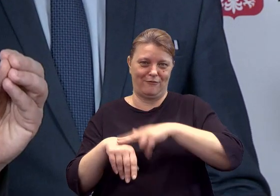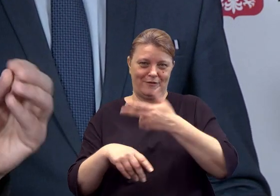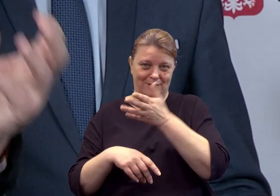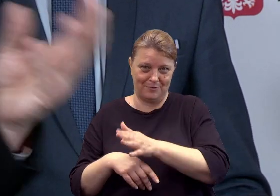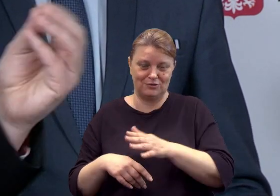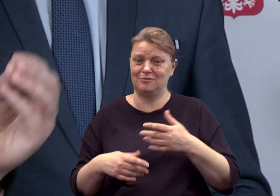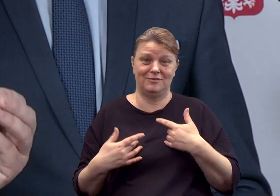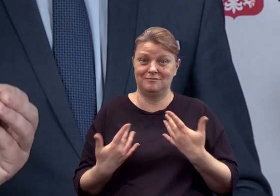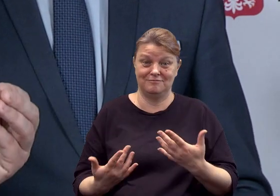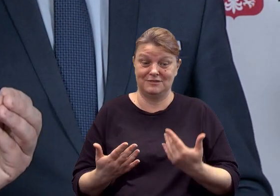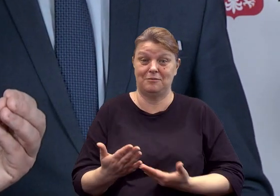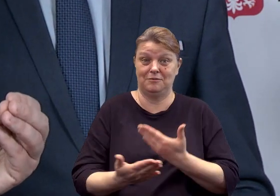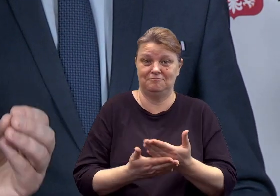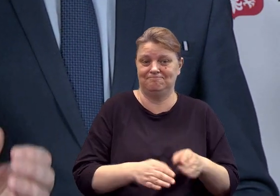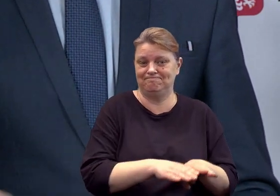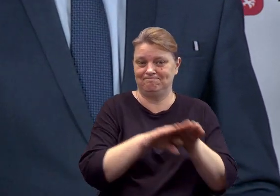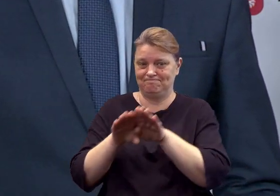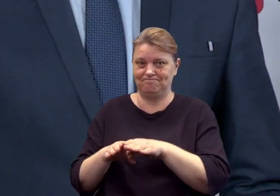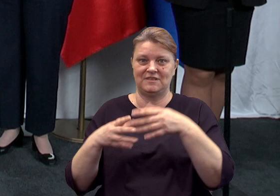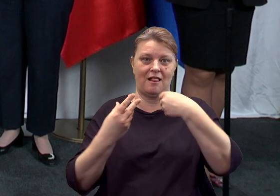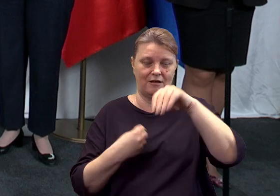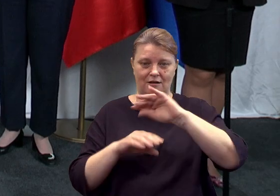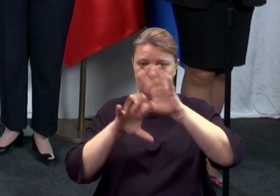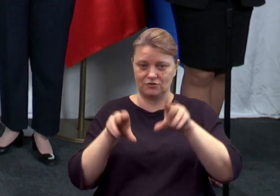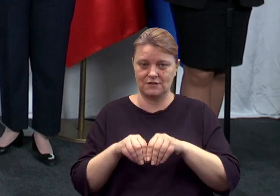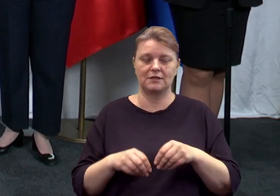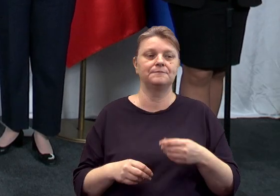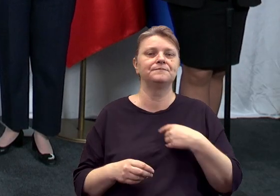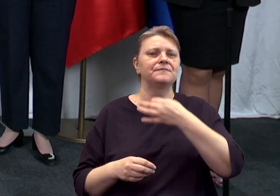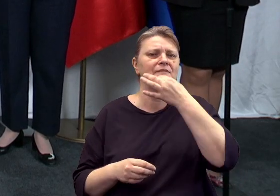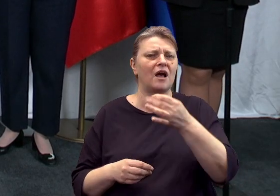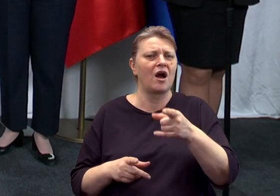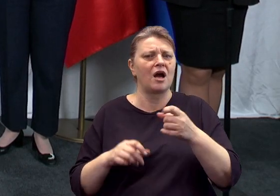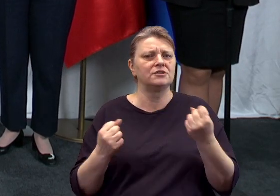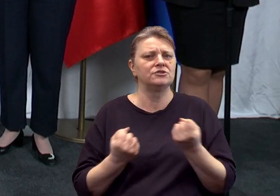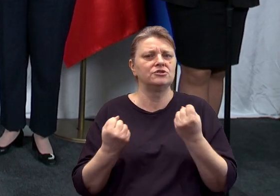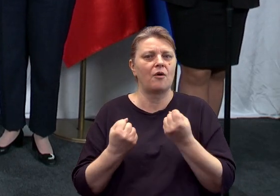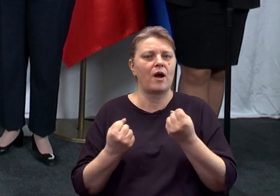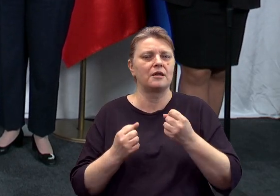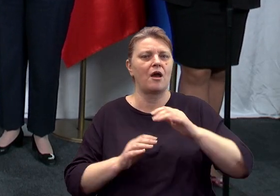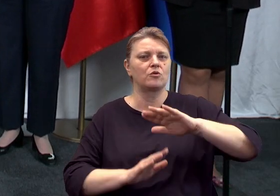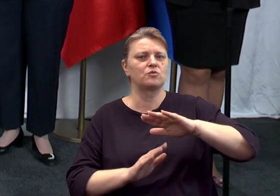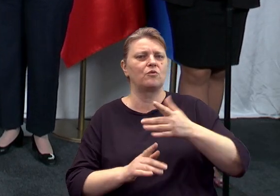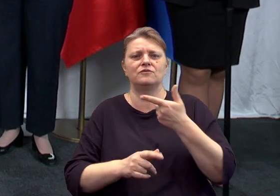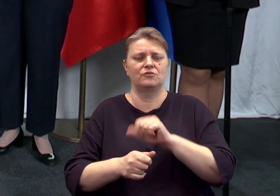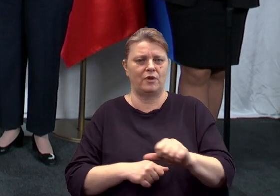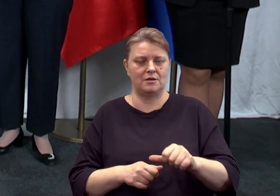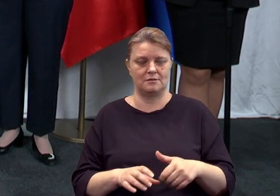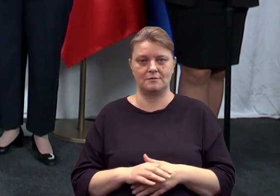dla wszystkich, dlatego propozycja zwiększenia pensum. O te działania osłonowe, jeśli można parę słów o szczegółach działań osłonowych.